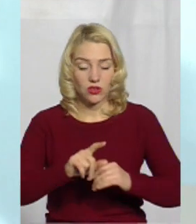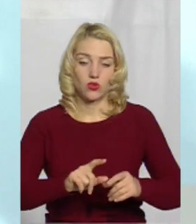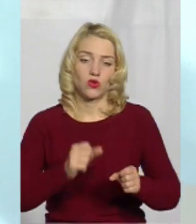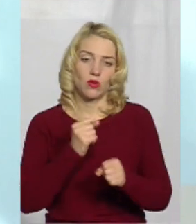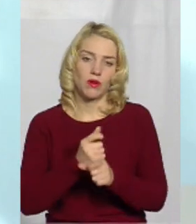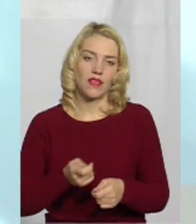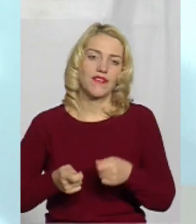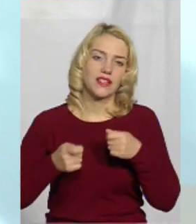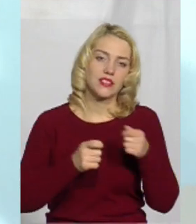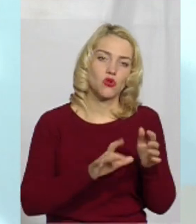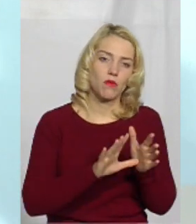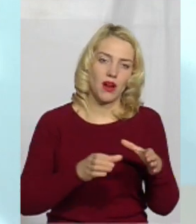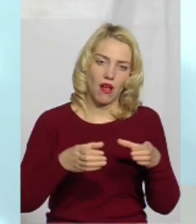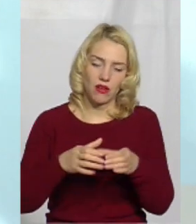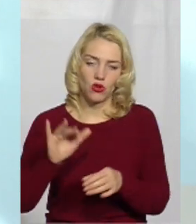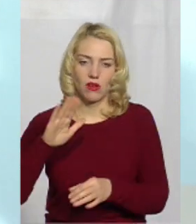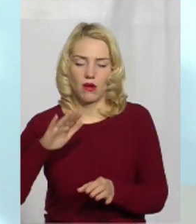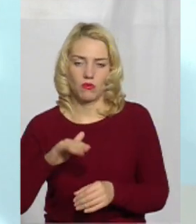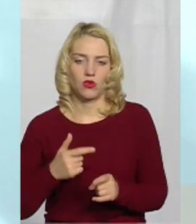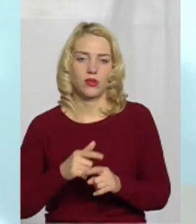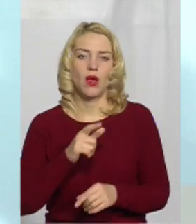виїзну бригаду, зараз буде створено хоспис.